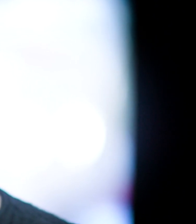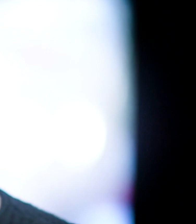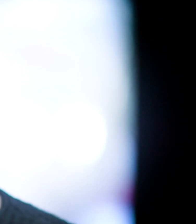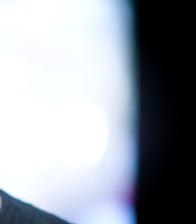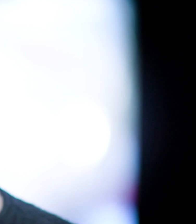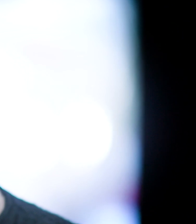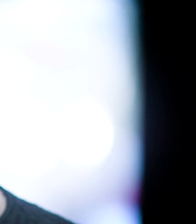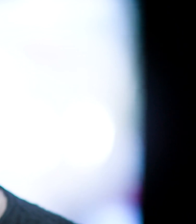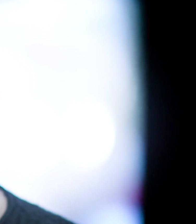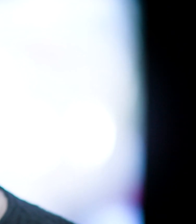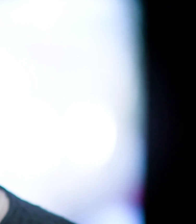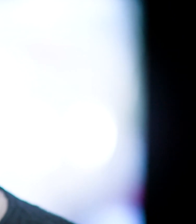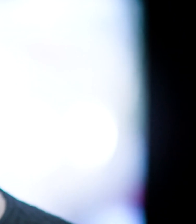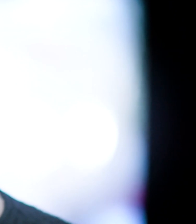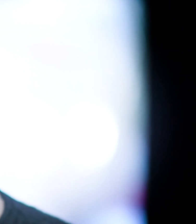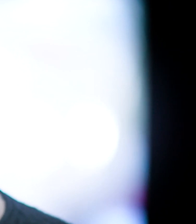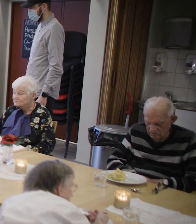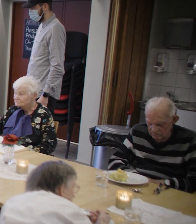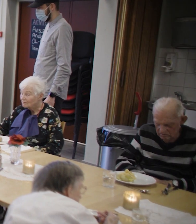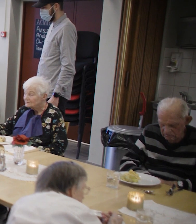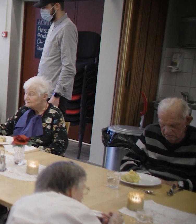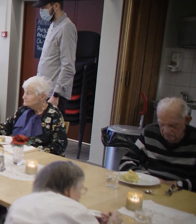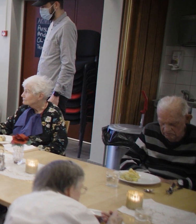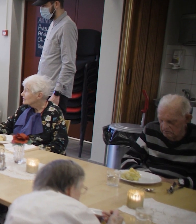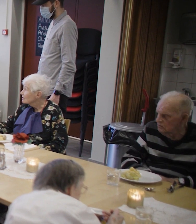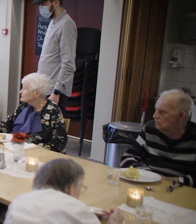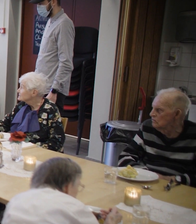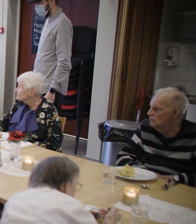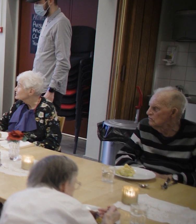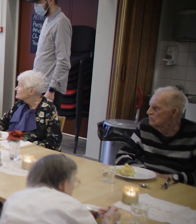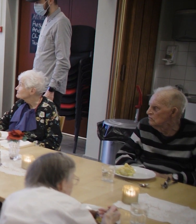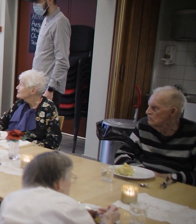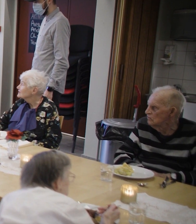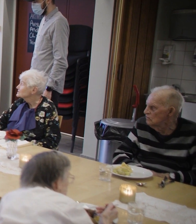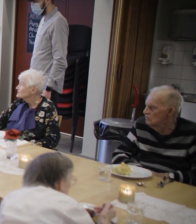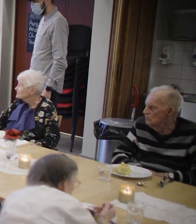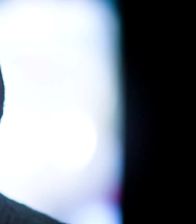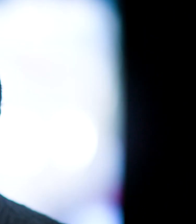Bedre jobb enn dette finnes det ikke. Ha det alle sammen! Ha det bra!